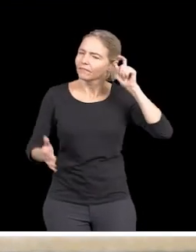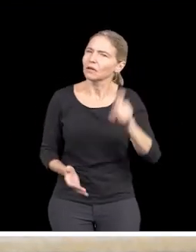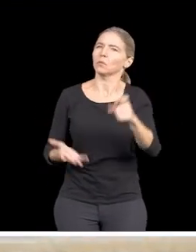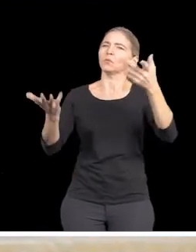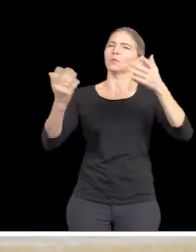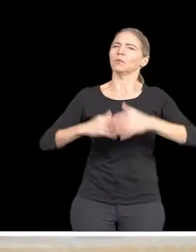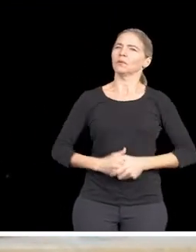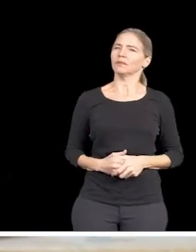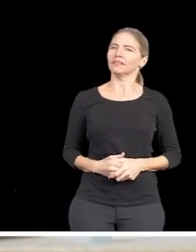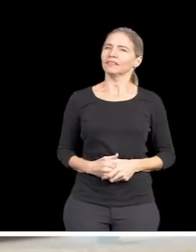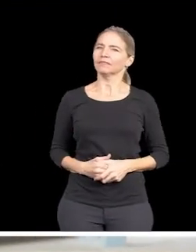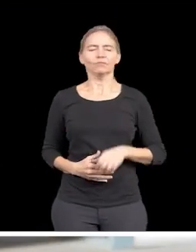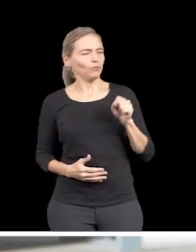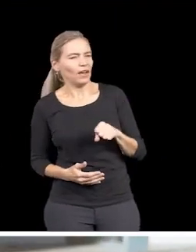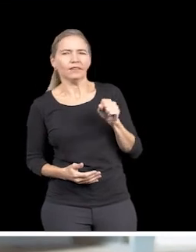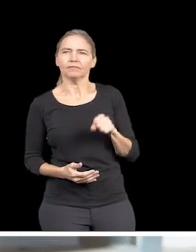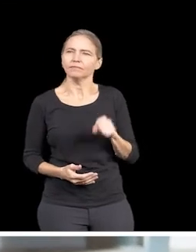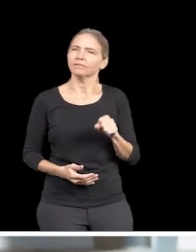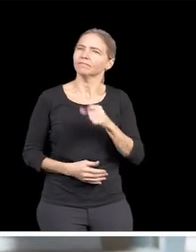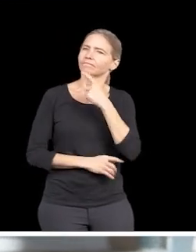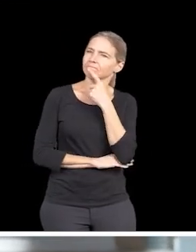Ouais. Ouais.